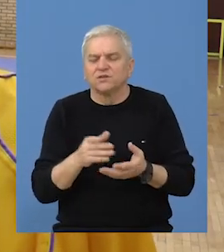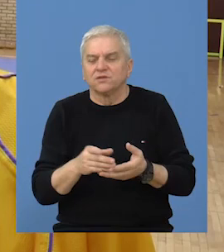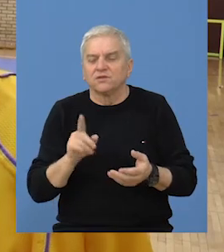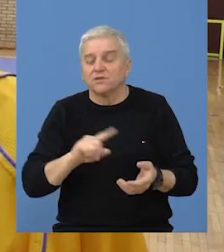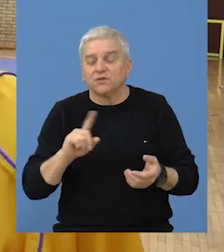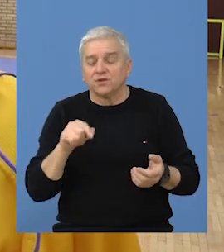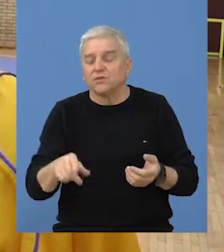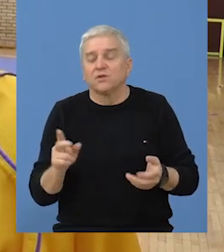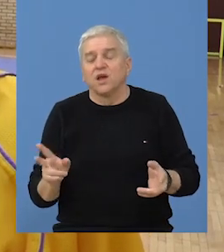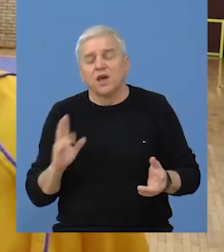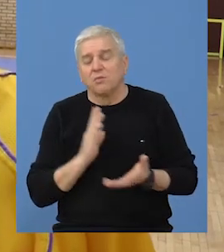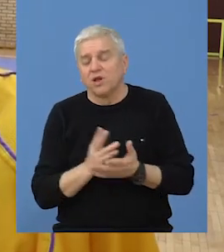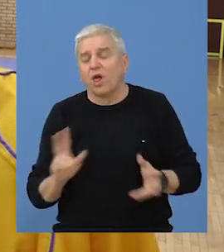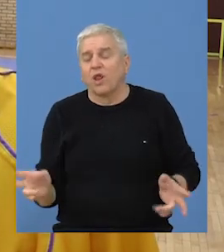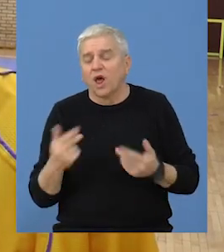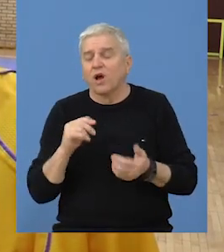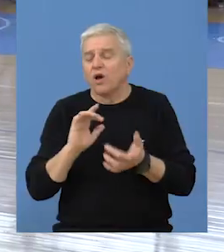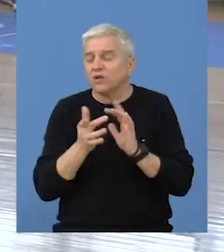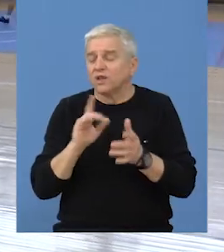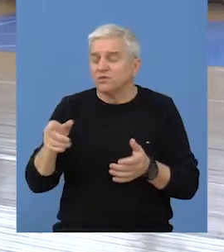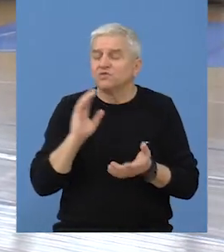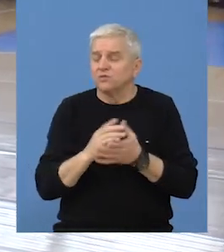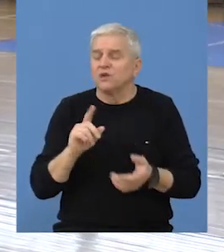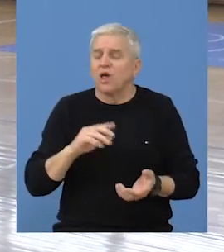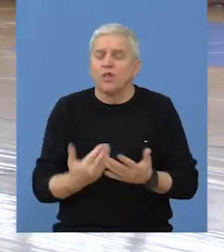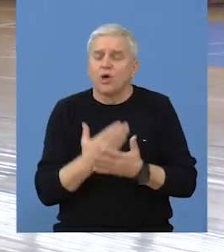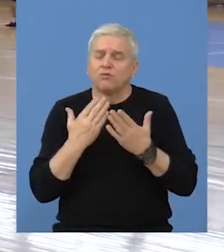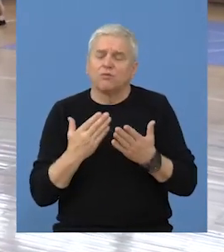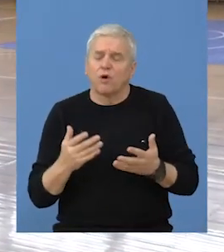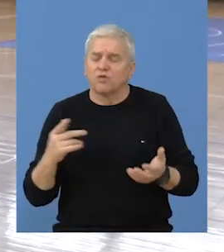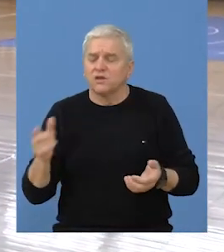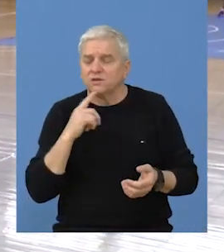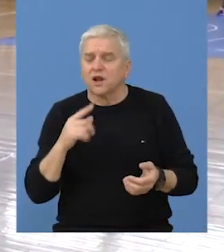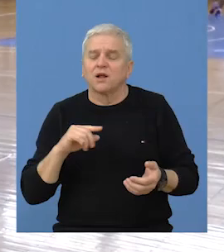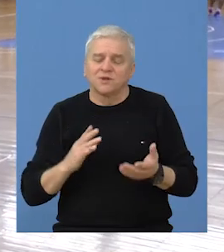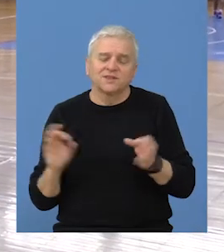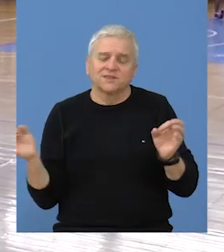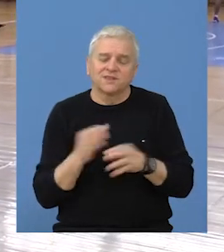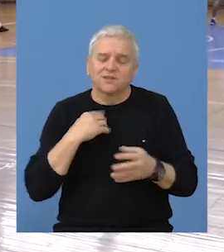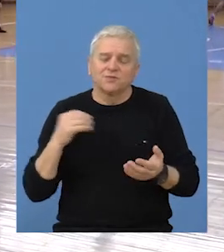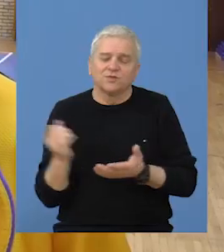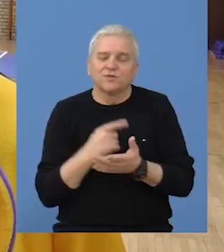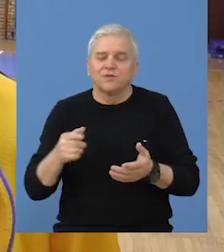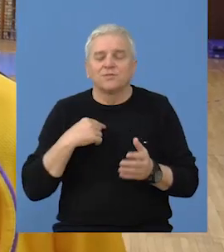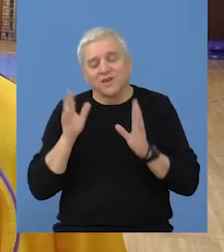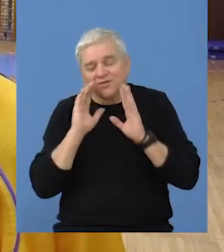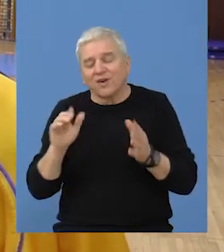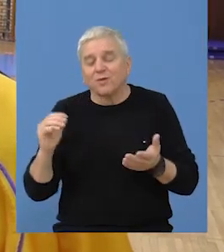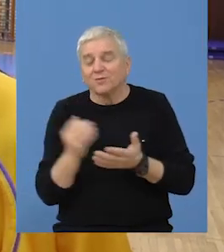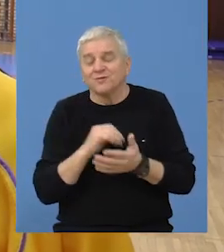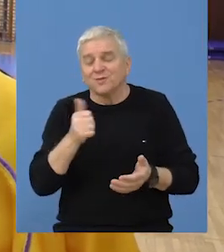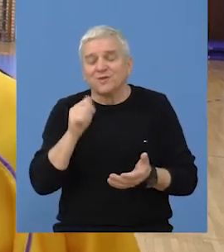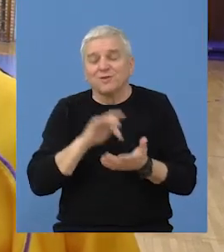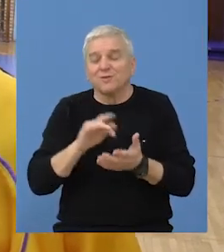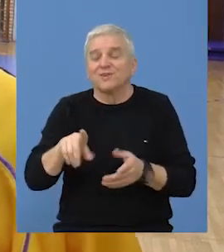igrači i nije ni ovdje naravno bila loša, konkurencija je bila skroz osvalidna, ali mi smo ipak pobedali. Nadali smo se da ćemo